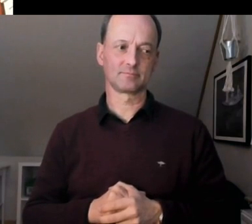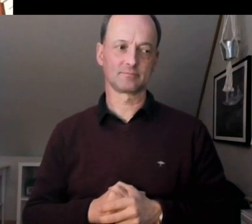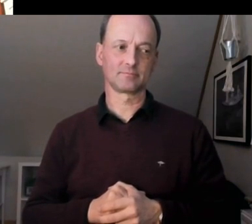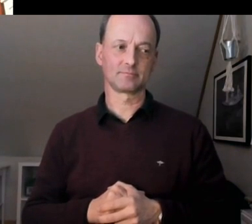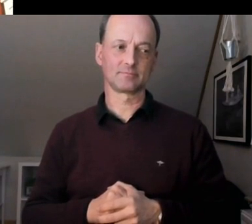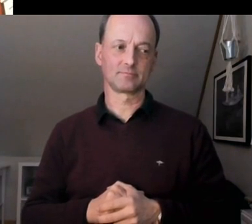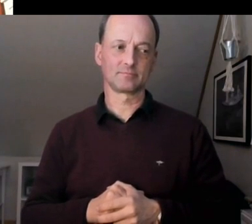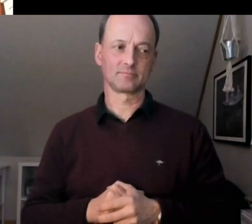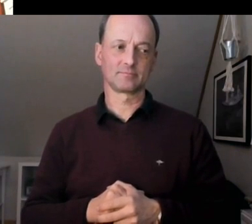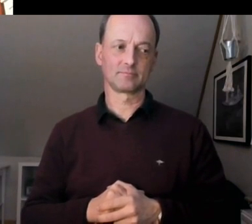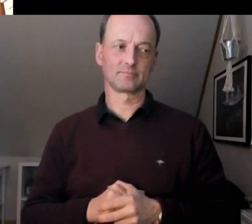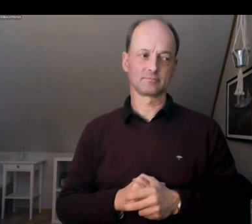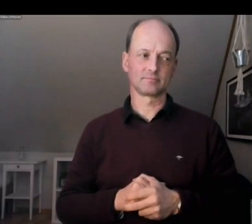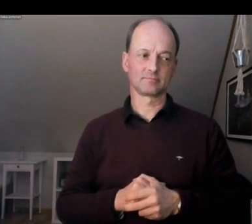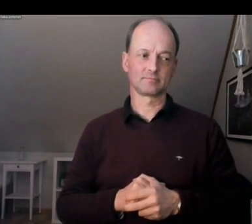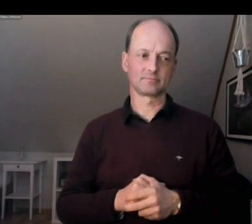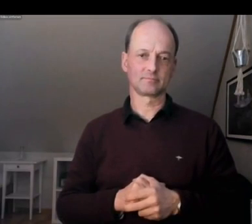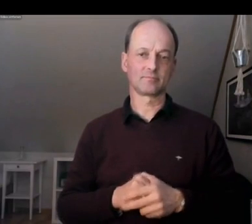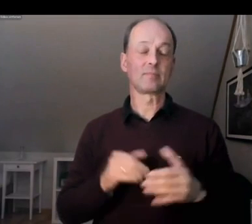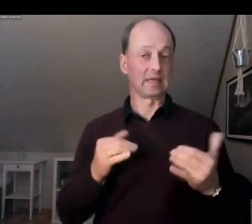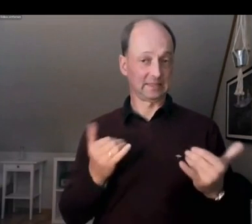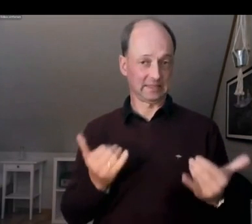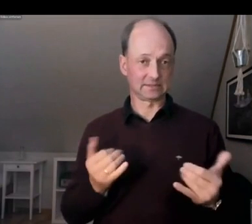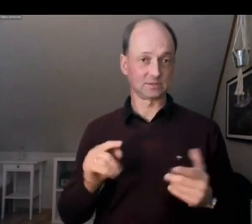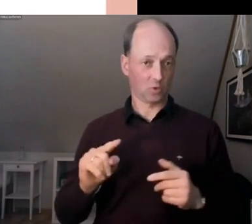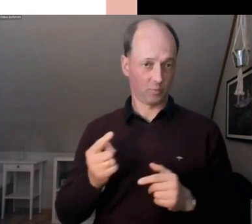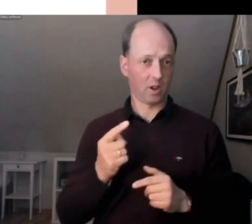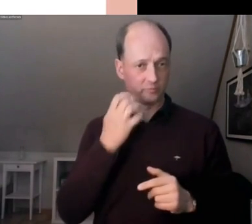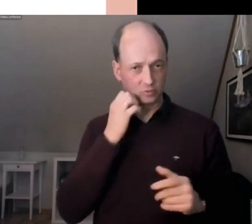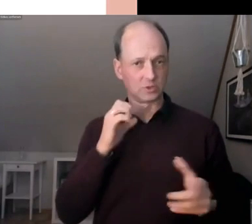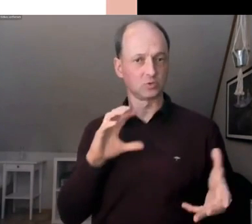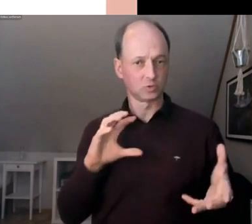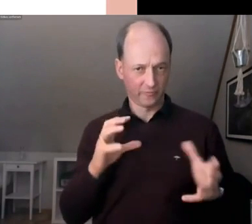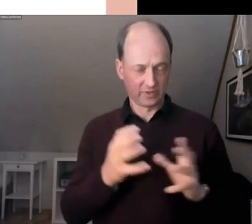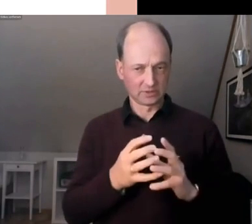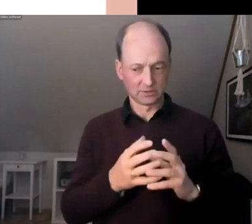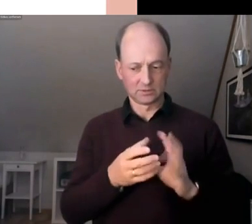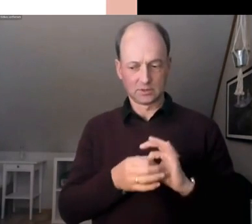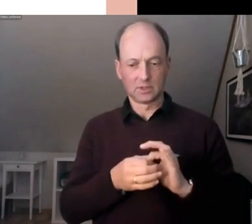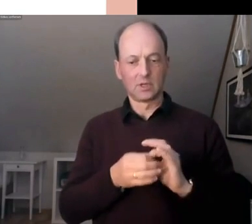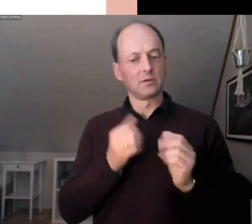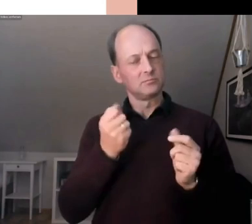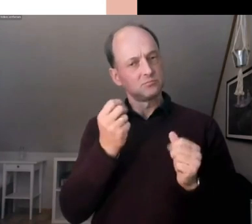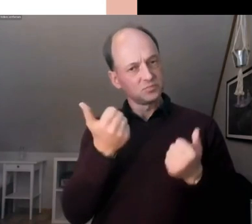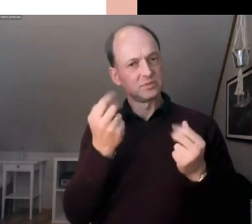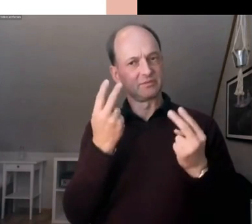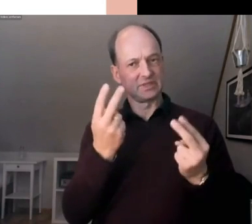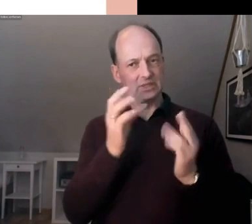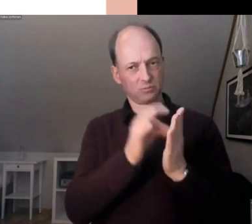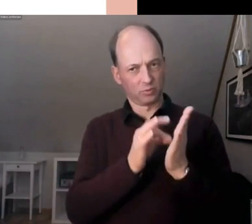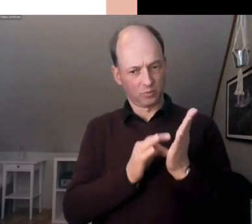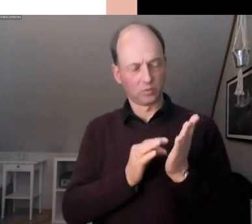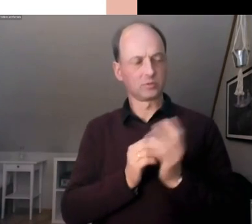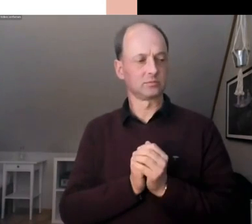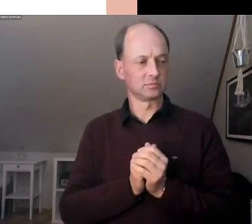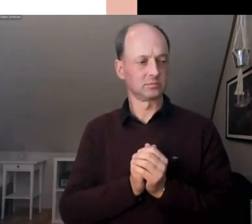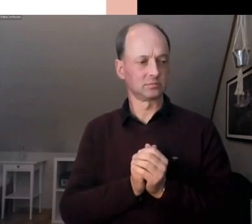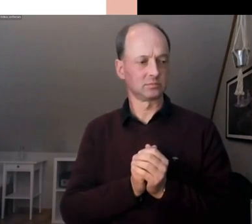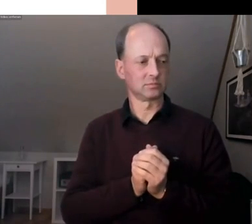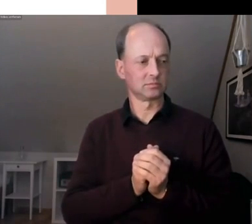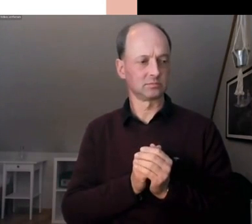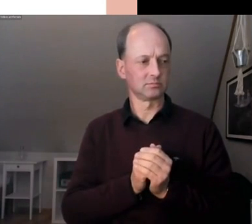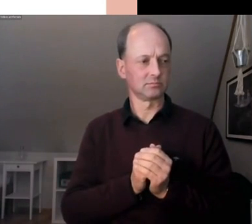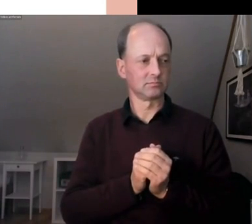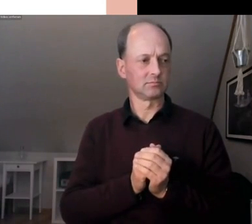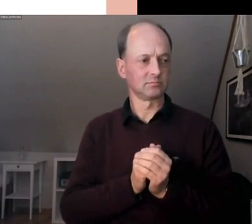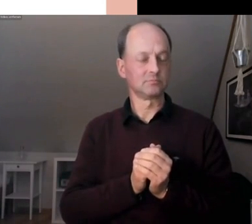zusammenfassen, die so einen BürgerInnenrat ausmachen. Wir können da gerne später nochmal im Detail drüber reden. Das sind jetzt natürlich wirklich nur die Basics. Aber